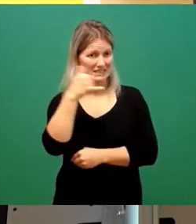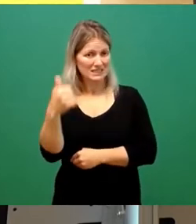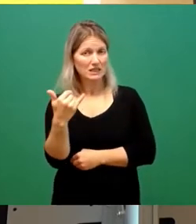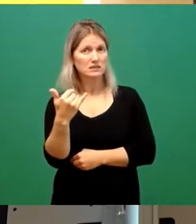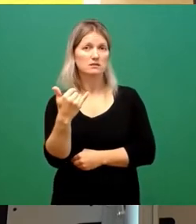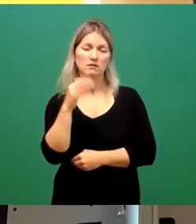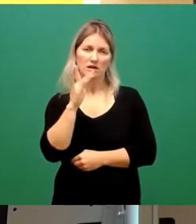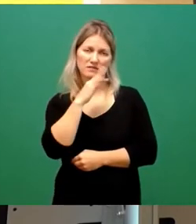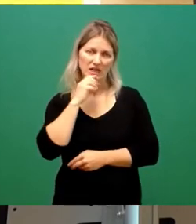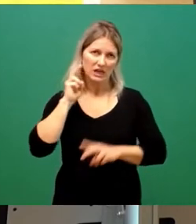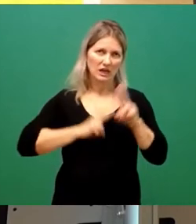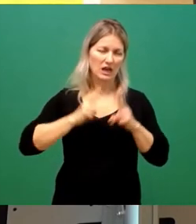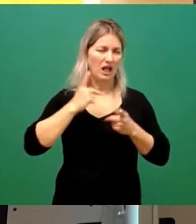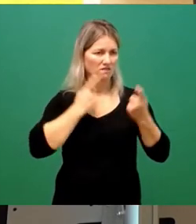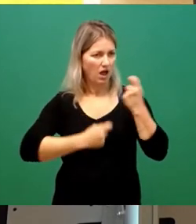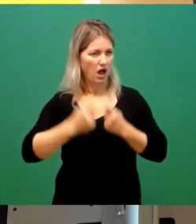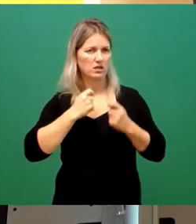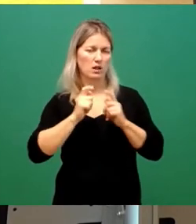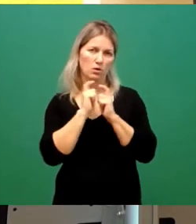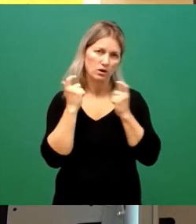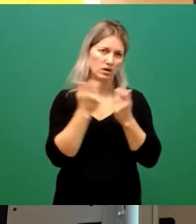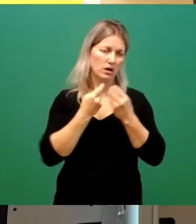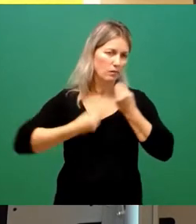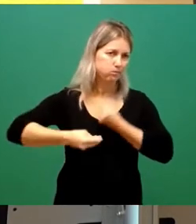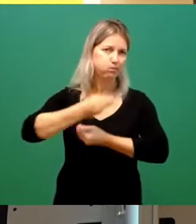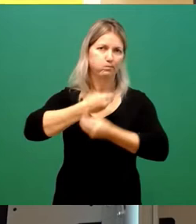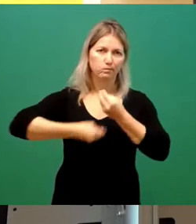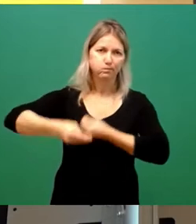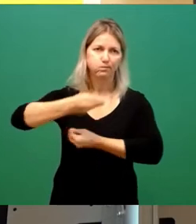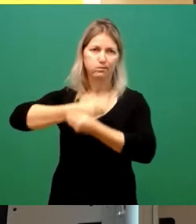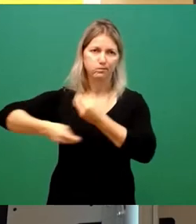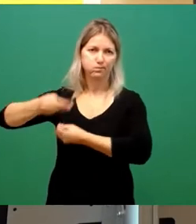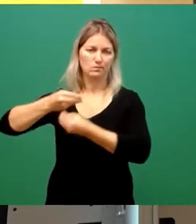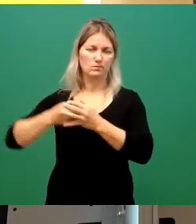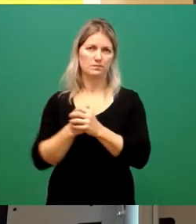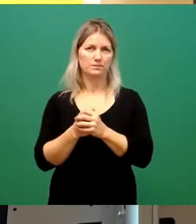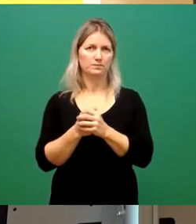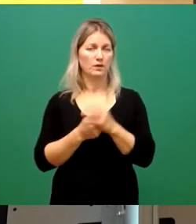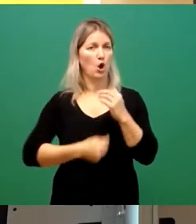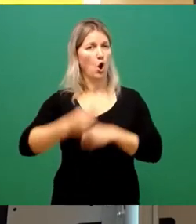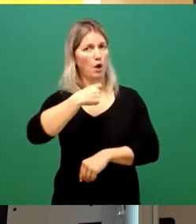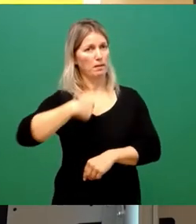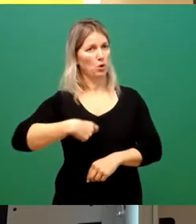Verhandlungsrunden zusammengesessen haben. Auf Wunsch des Oberbürgermeisters mit einem weiteren